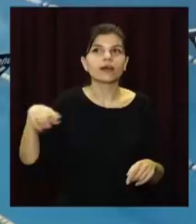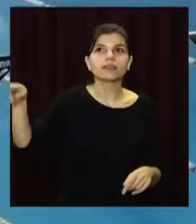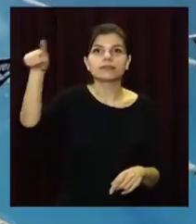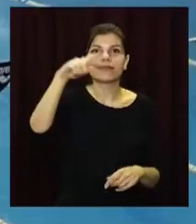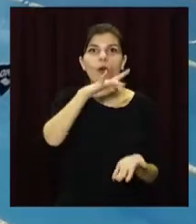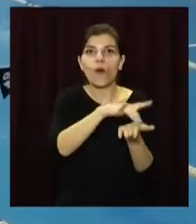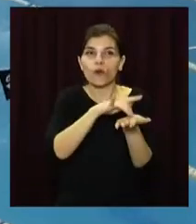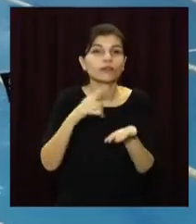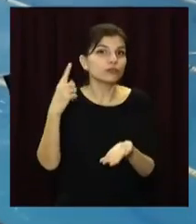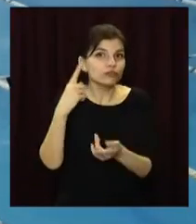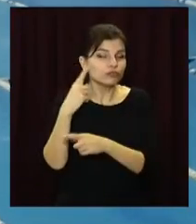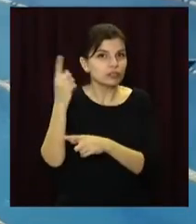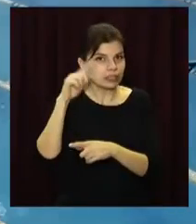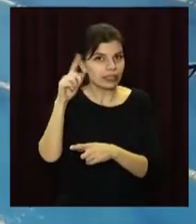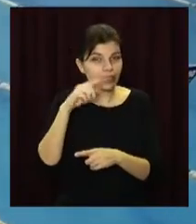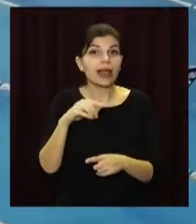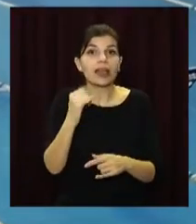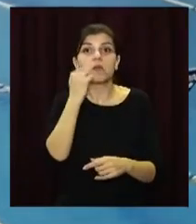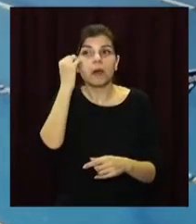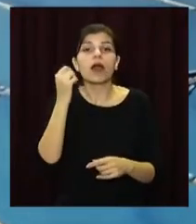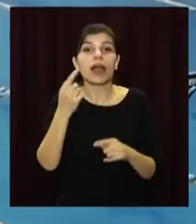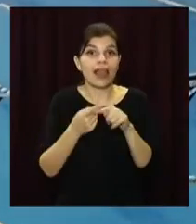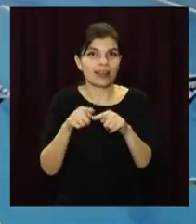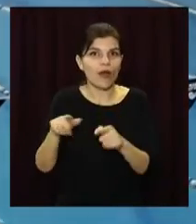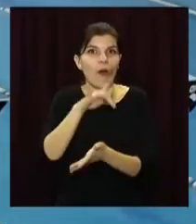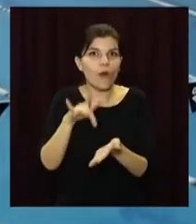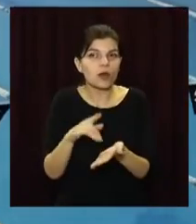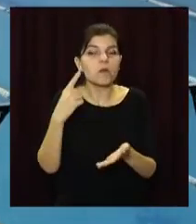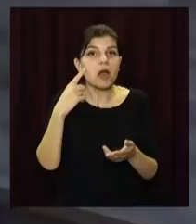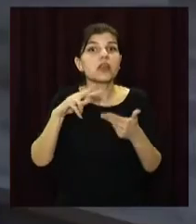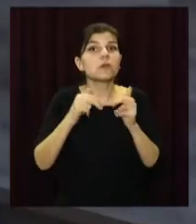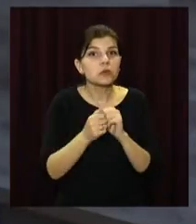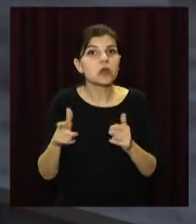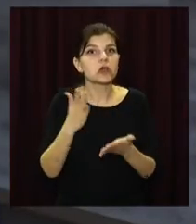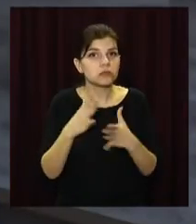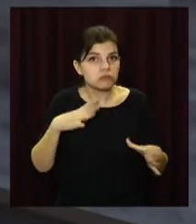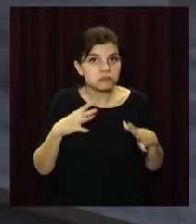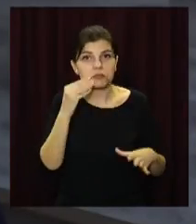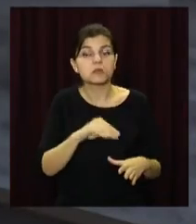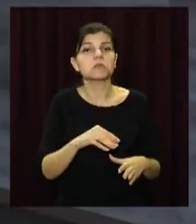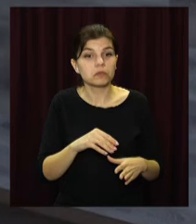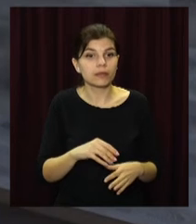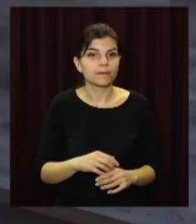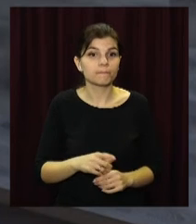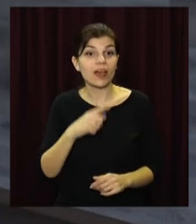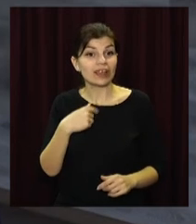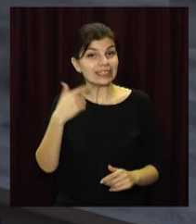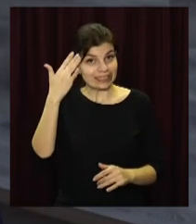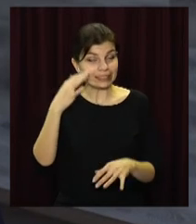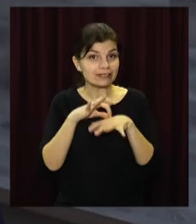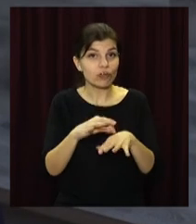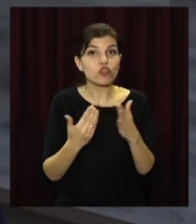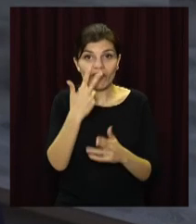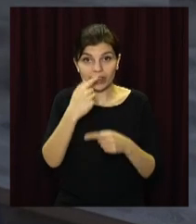А завдяки їхнім успіхам дізнаються і про місто, де вони тренуються. В цьому році ми вирішили завести таку нову традицію